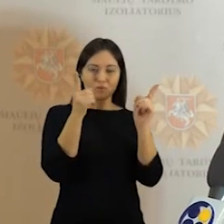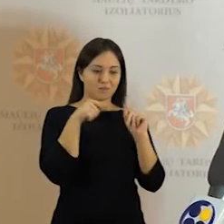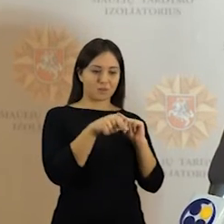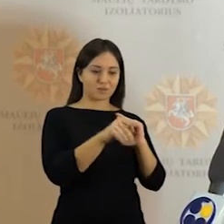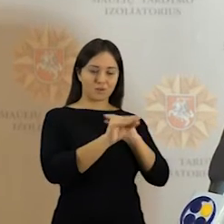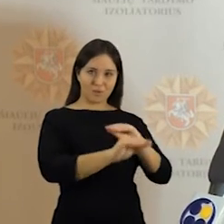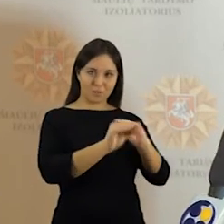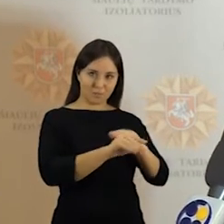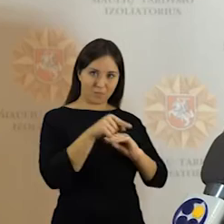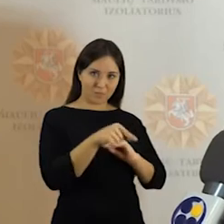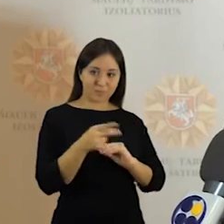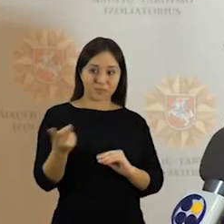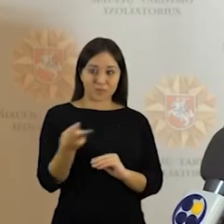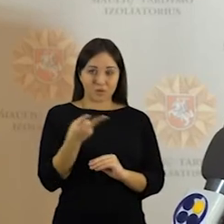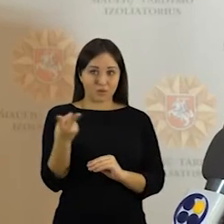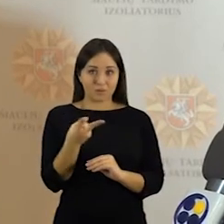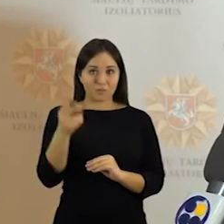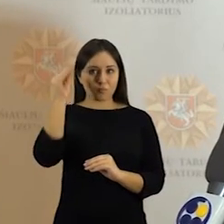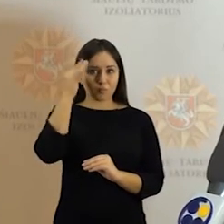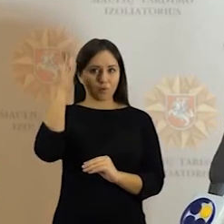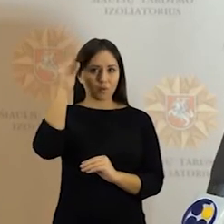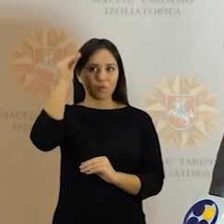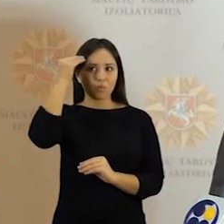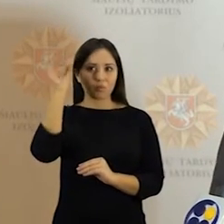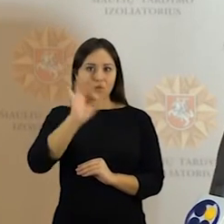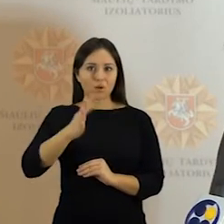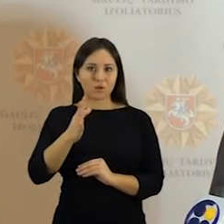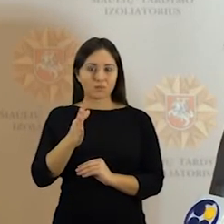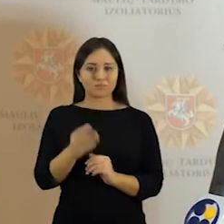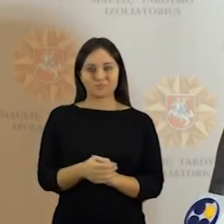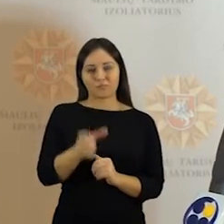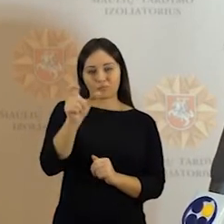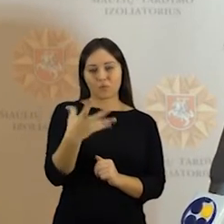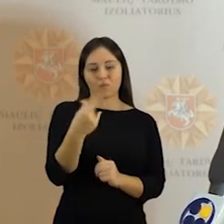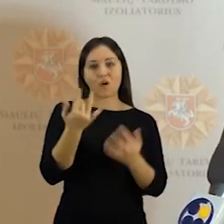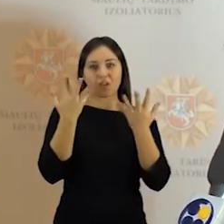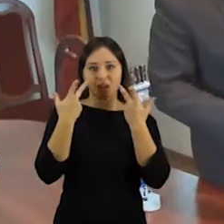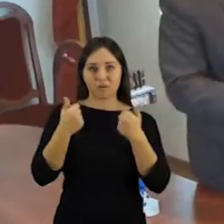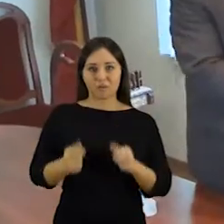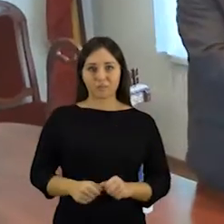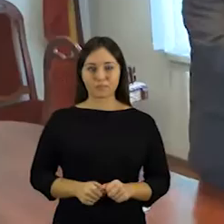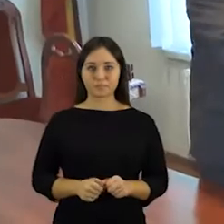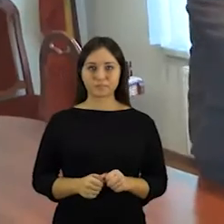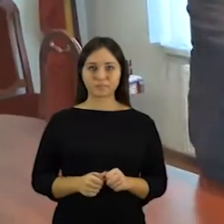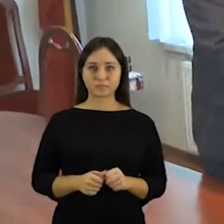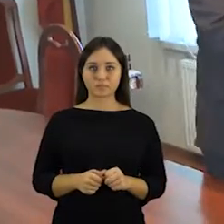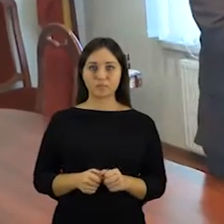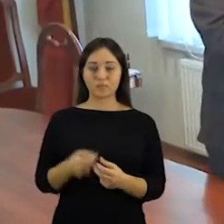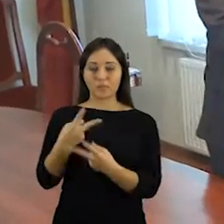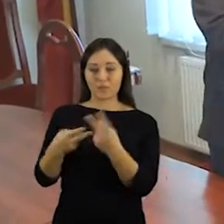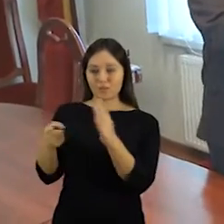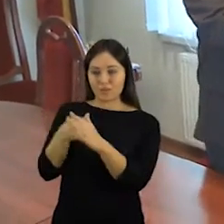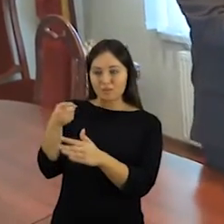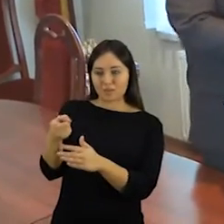universitetas, kaip augdymo įsteiga, rūpinasi pirmiausiai žmogaus gerovė. Su tardymo izolatoriumi